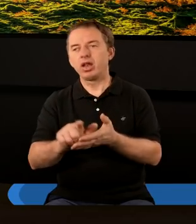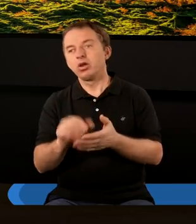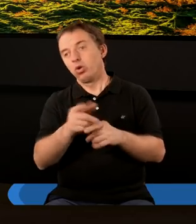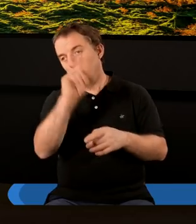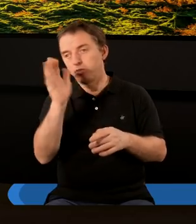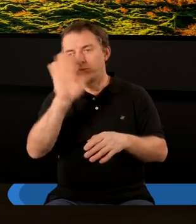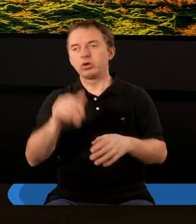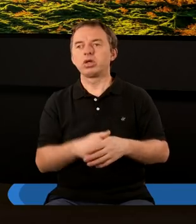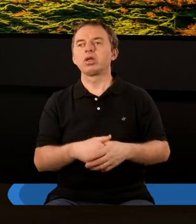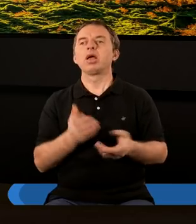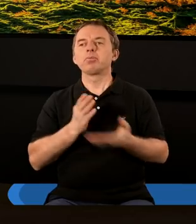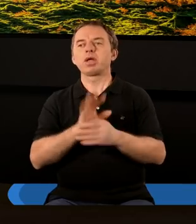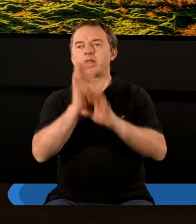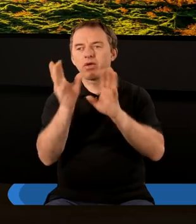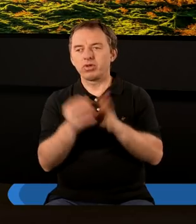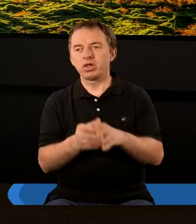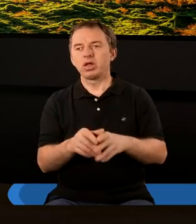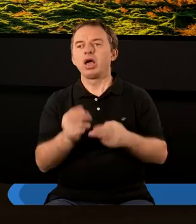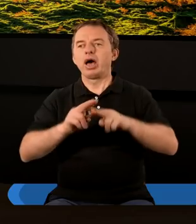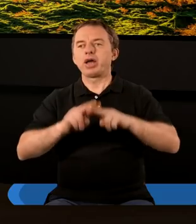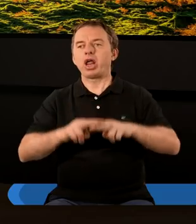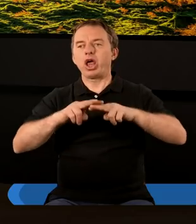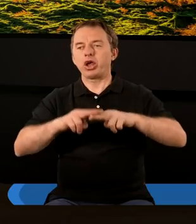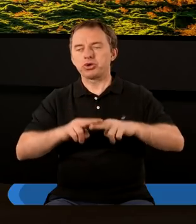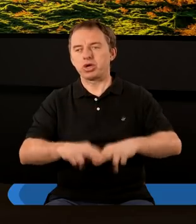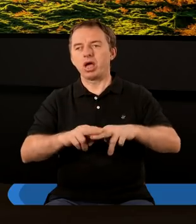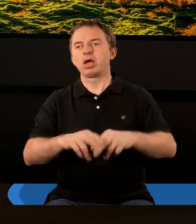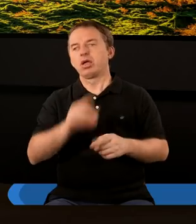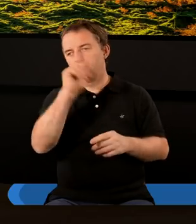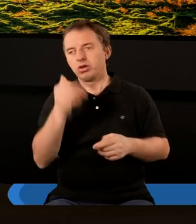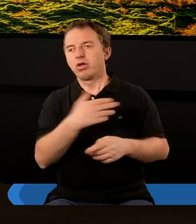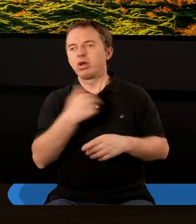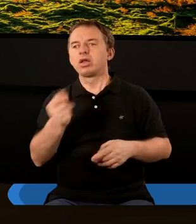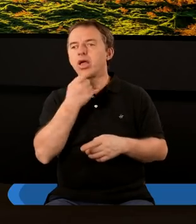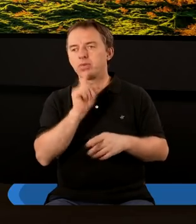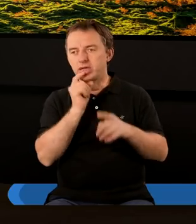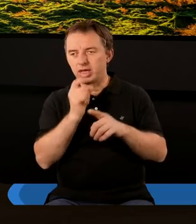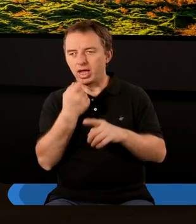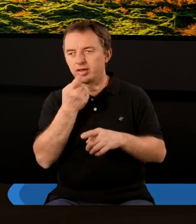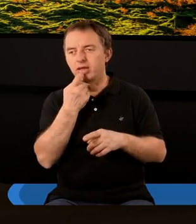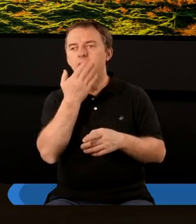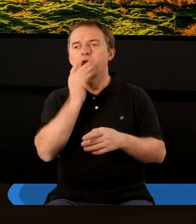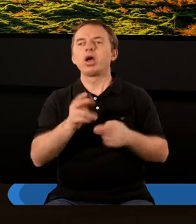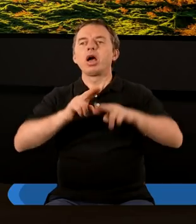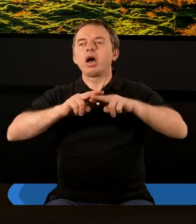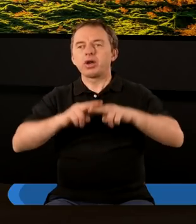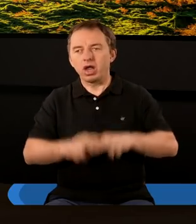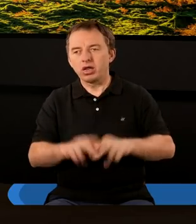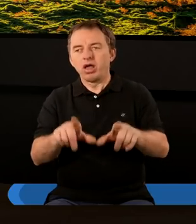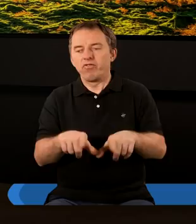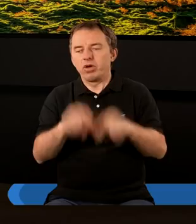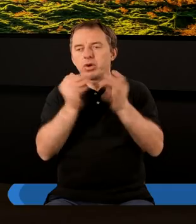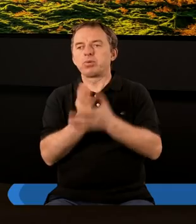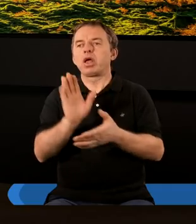Boży, ale przede wszystkim symbolizuje resztkę. Jak mówiąc takim naszym językiem, teologicznie to właśnie to jest resztka